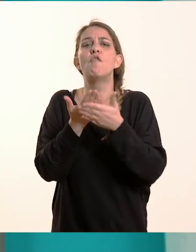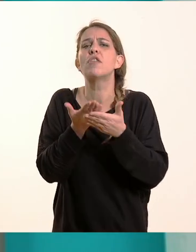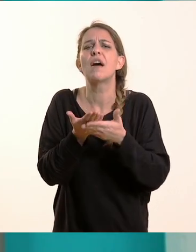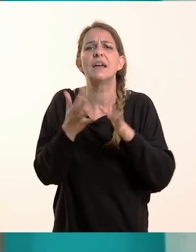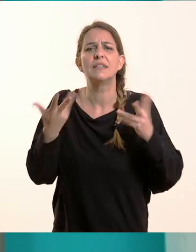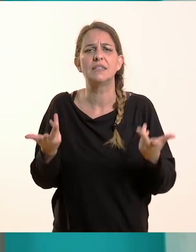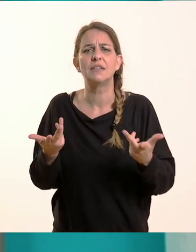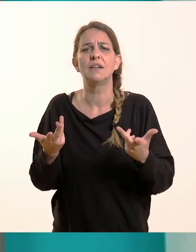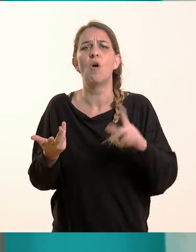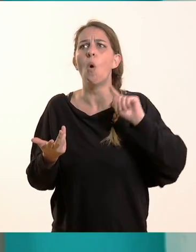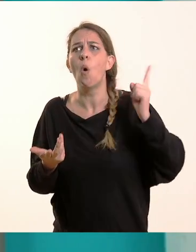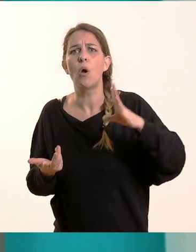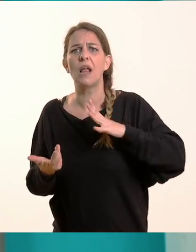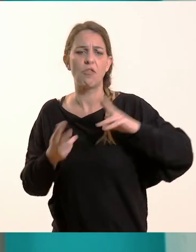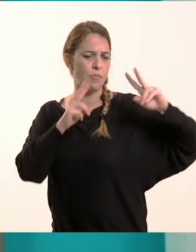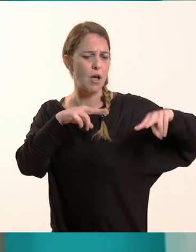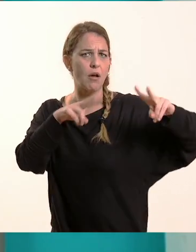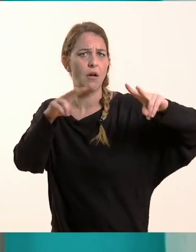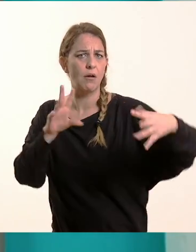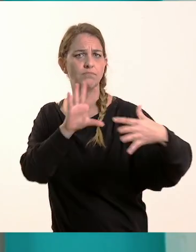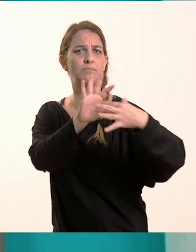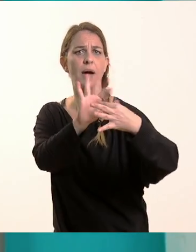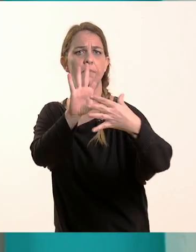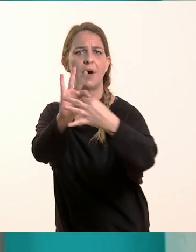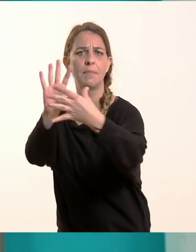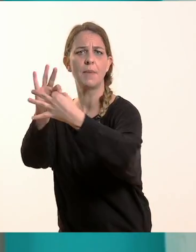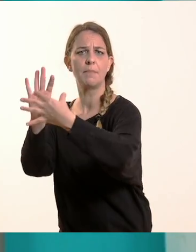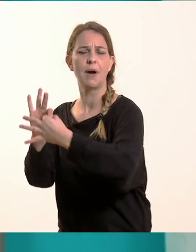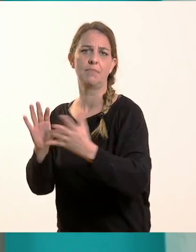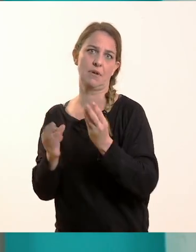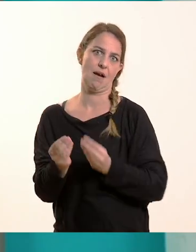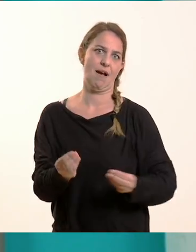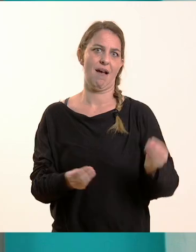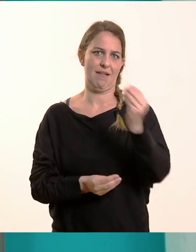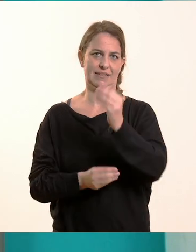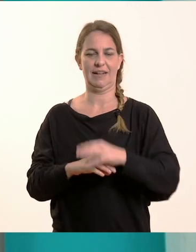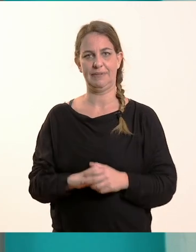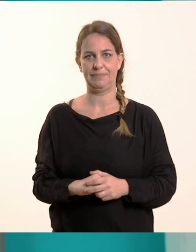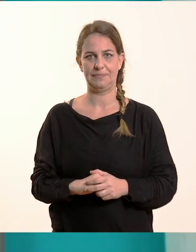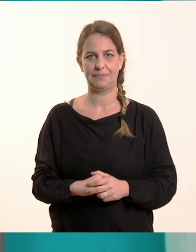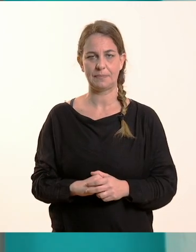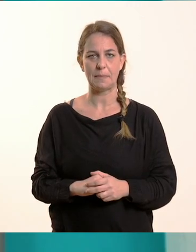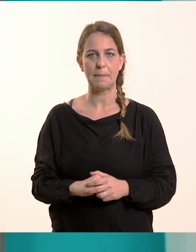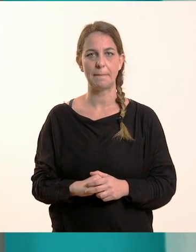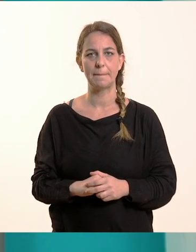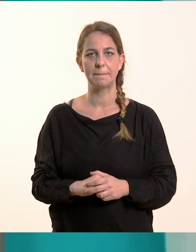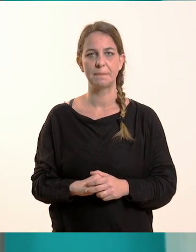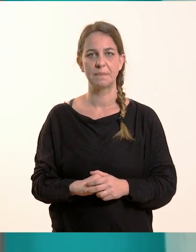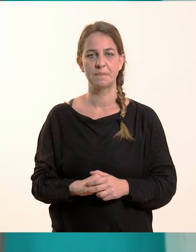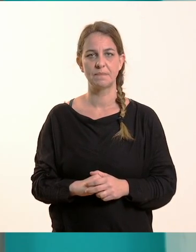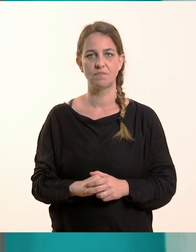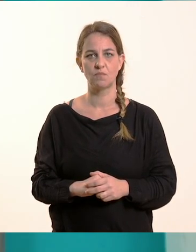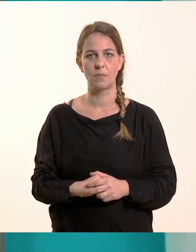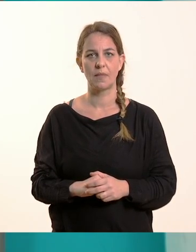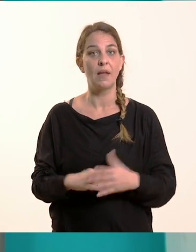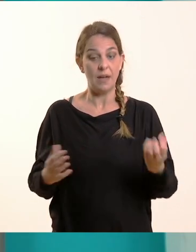όλους τους ανθρώπους γύρω μας. Τα συναισθήματά μας δεν τα εκφράζουμε μόνο με λέξεις όμως,